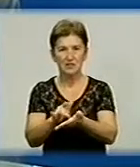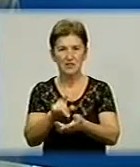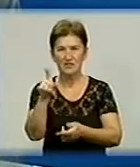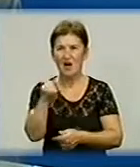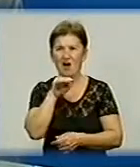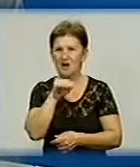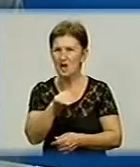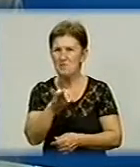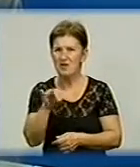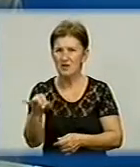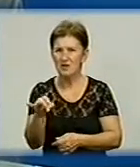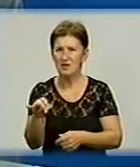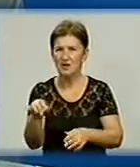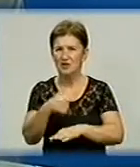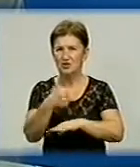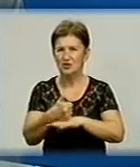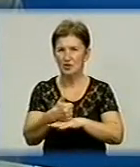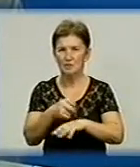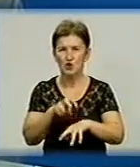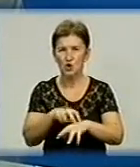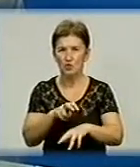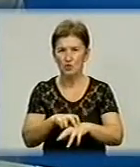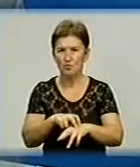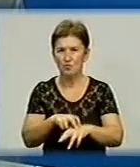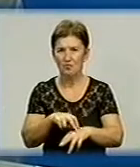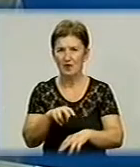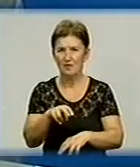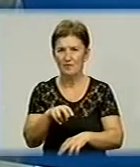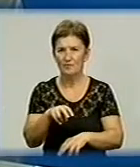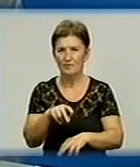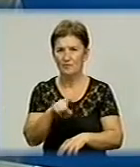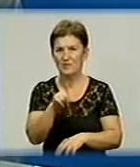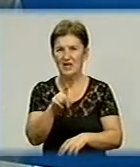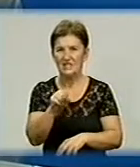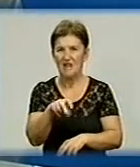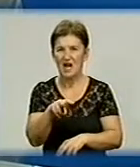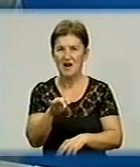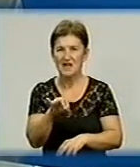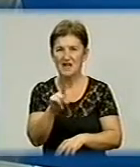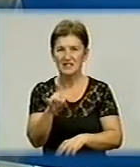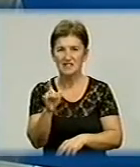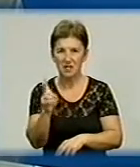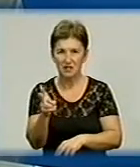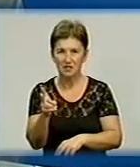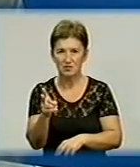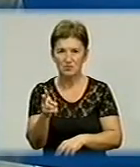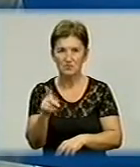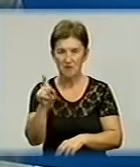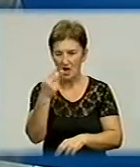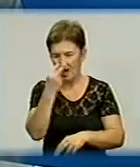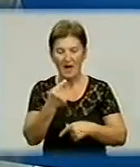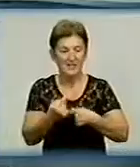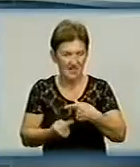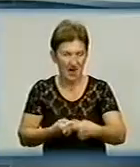на чолі із доктором історичних наук Леонідом Львовичем Залізняком. Вони традиційно вже також